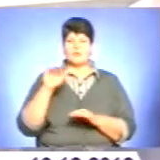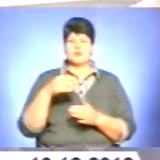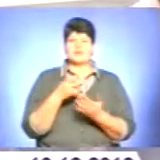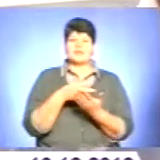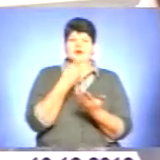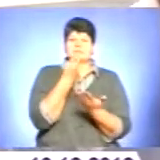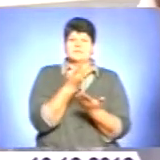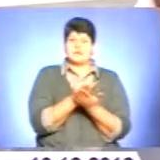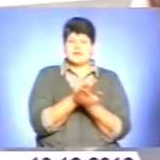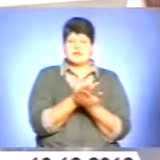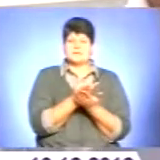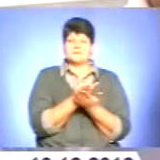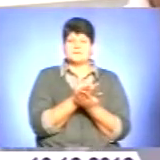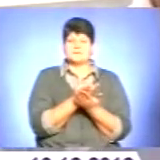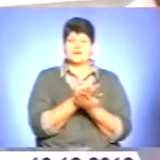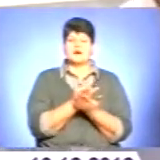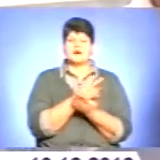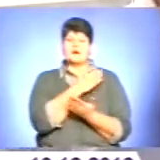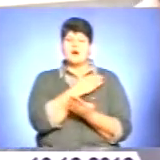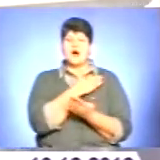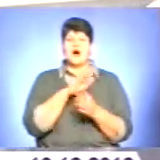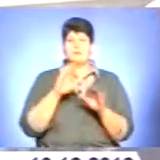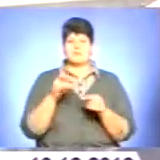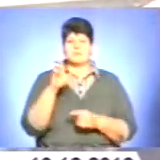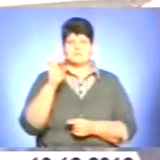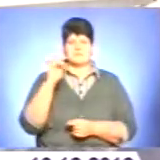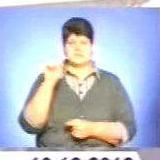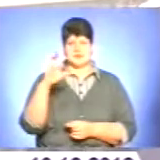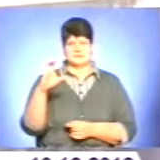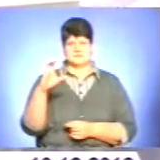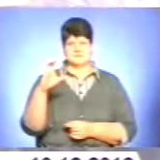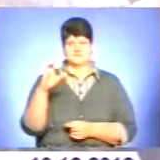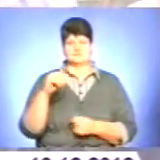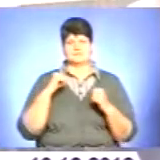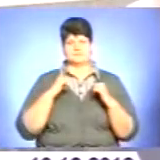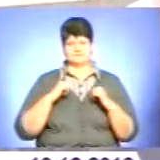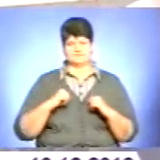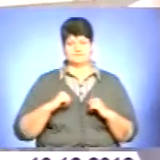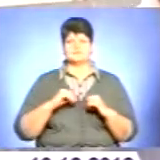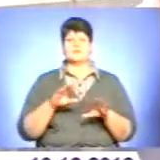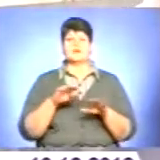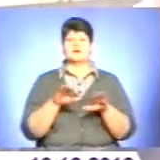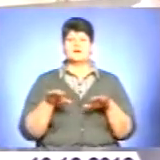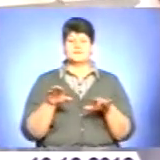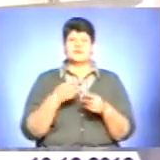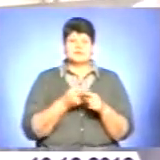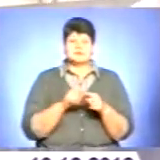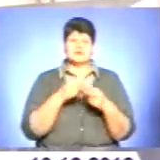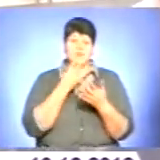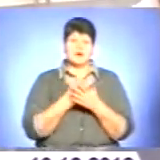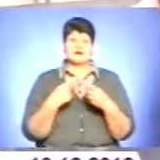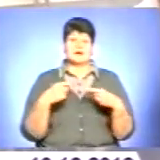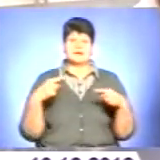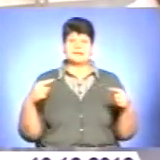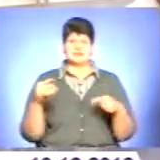найповільніший стиль в спортивному плаванні – це браз. Відповідно до цього і показують діти різні